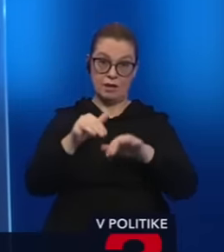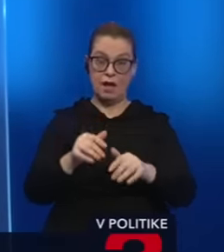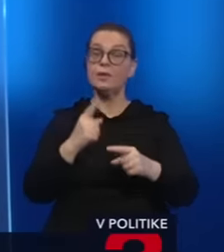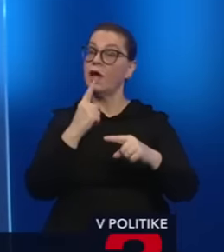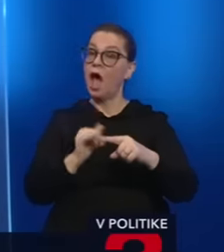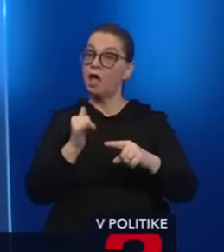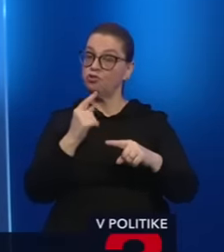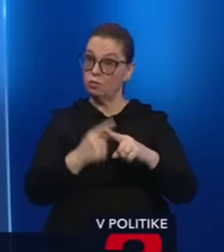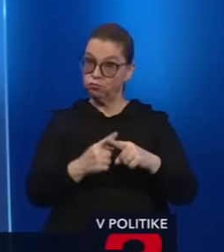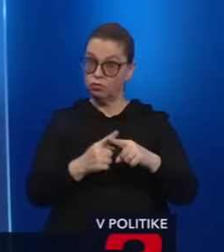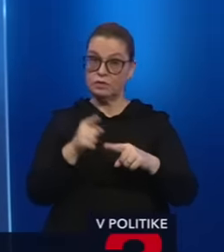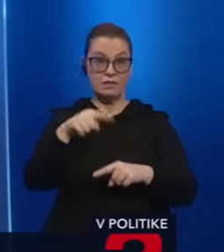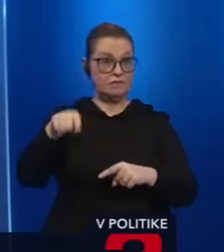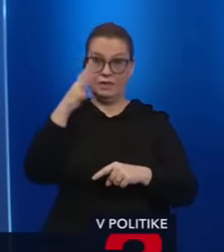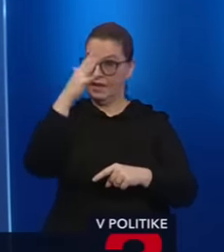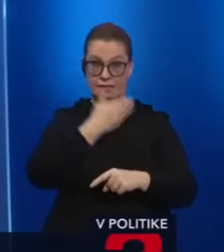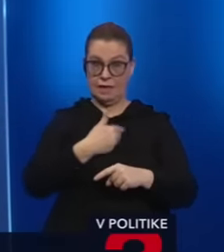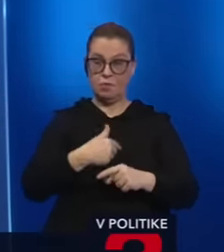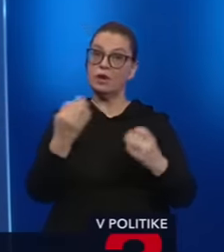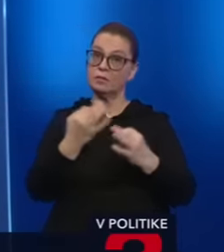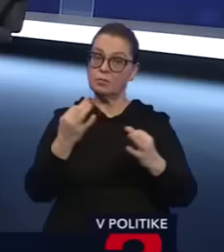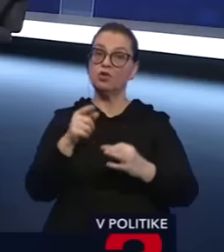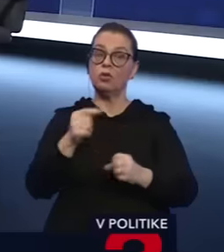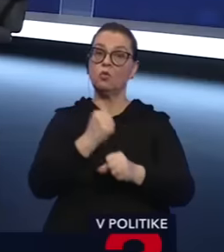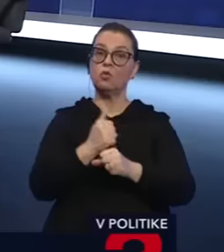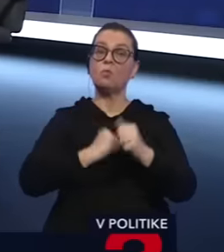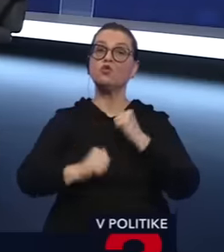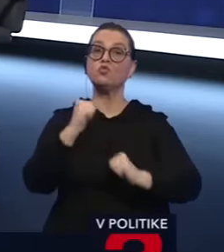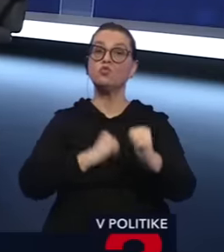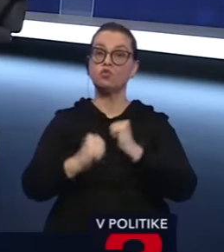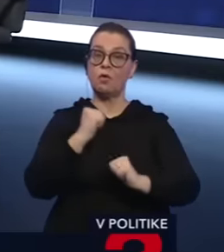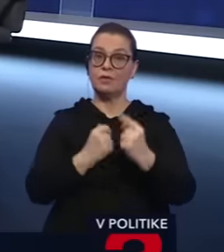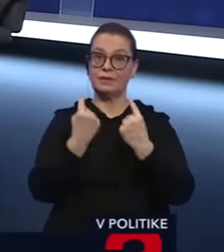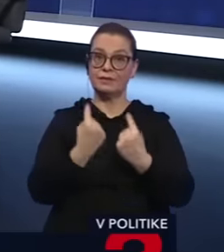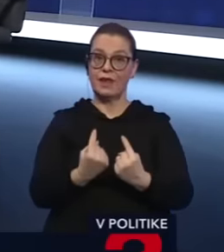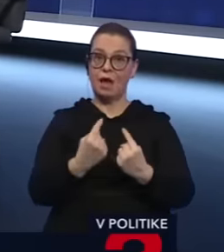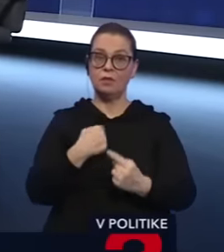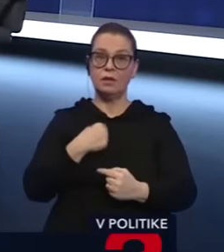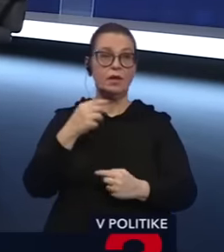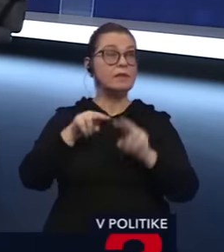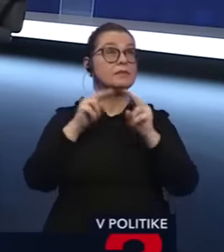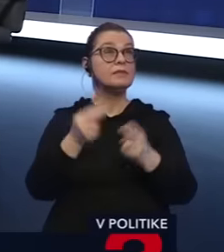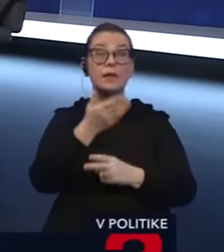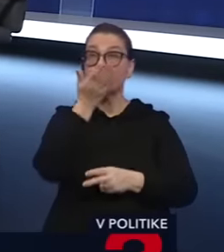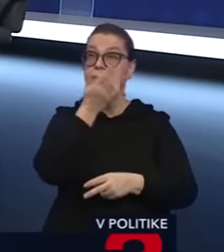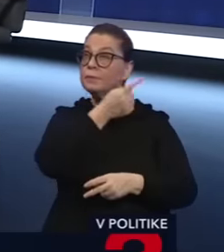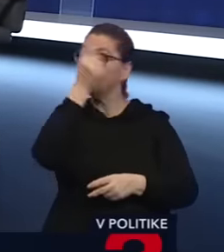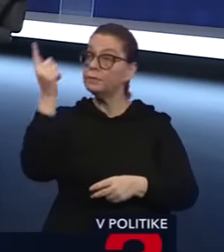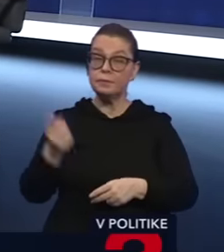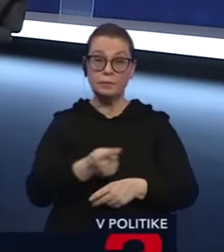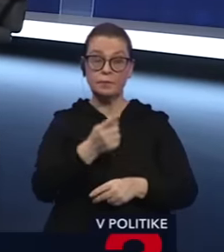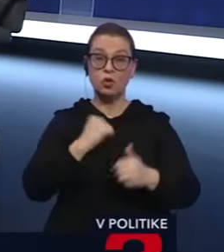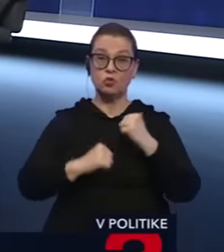tej vašej nedemokratičnosti, že vy ste to urobili v čase núdzového stavu, kedy ja nepoznám demokratický režim na svete, ktorý by v núdzovom stave, kedy ste